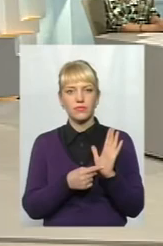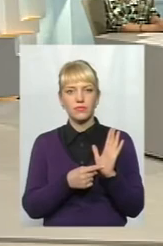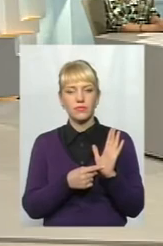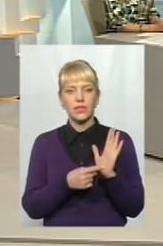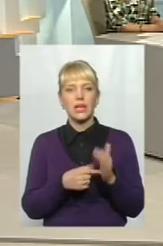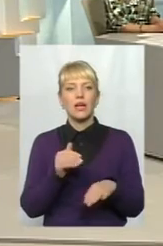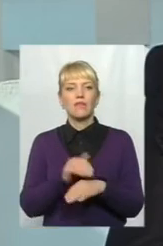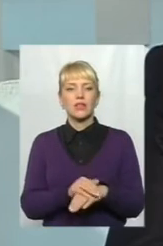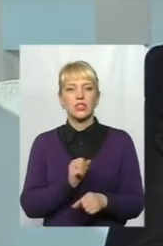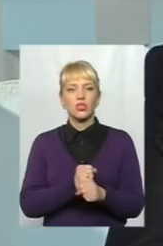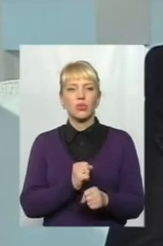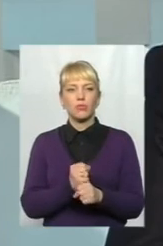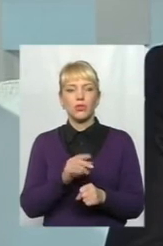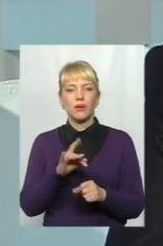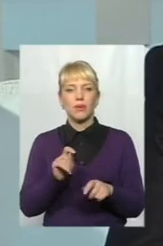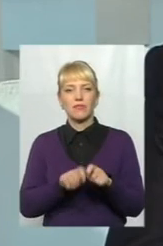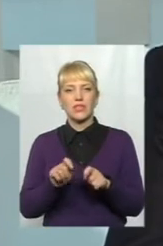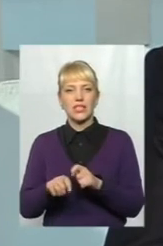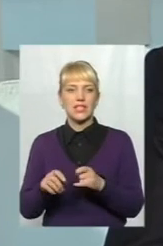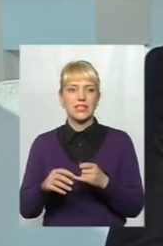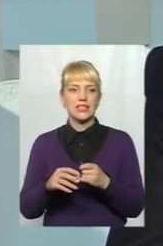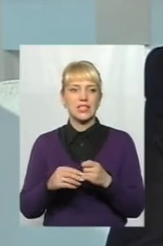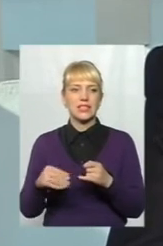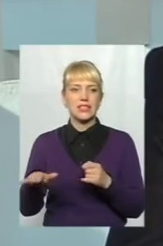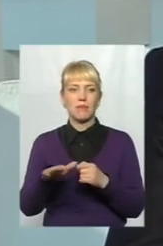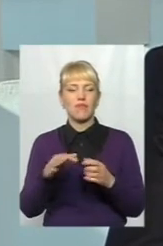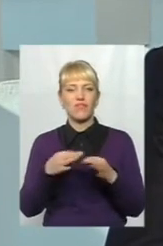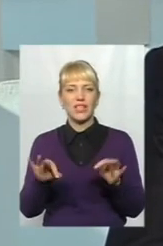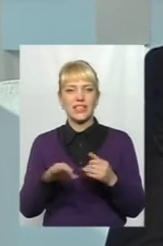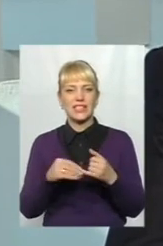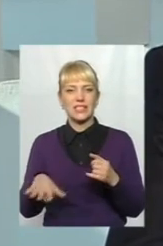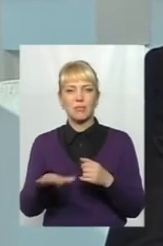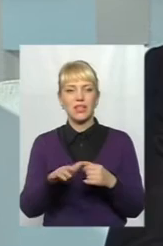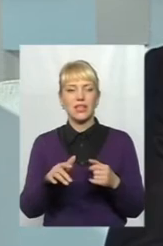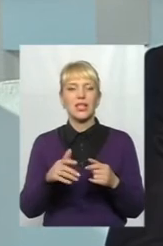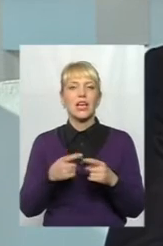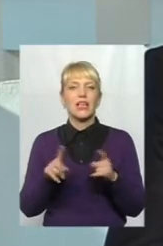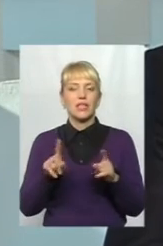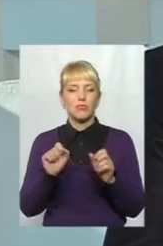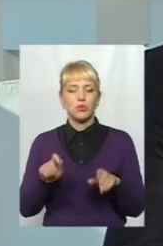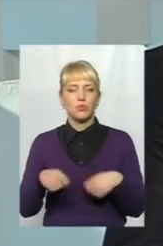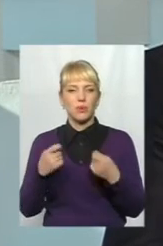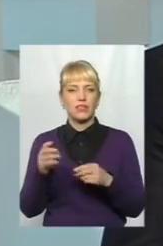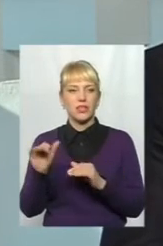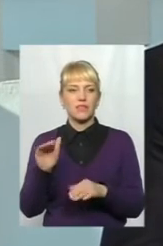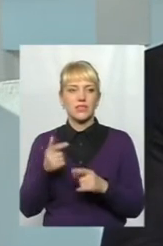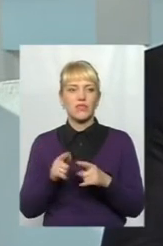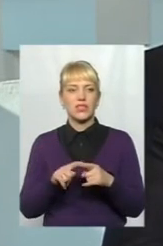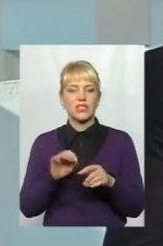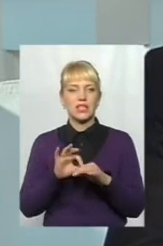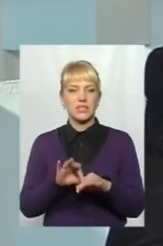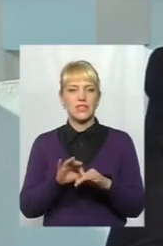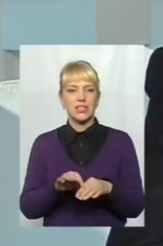Фактично робота по інвентаризації вільних земельних ділянок, які можуть бути передані інвестору, вона зараз ведеться. Тобто вона в